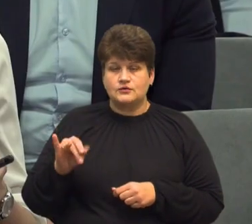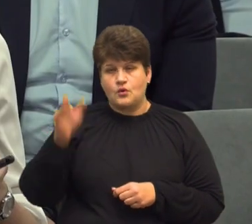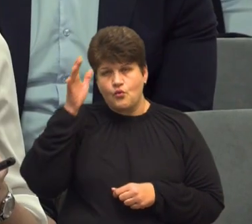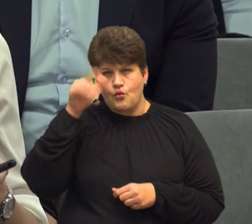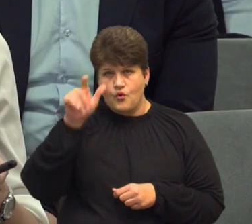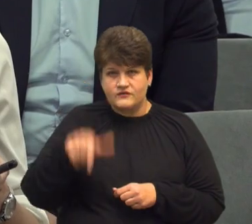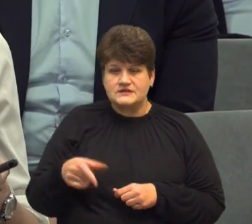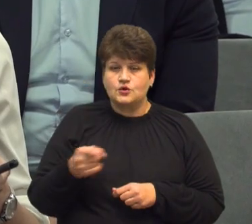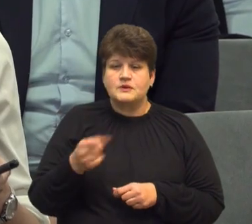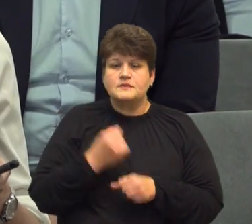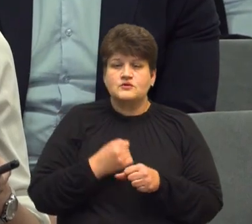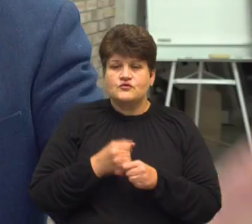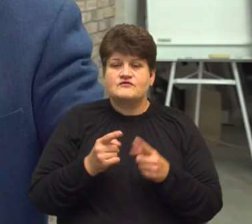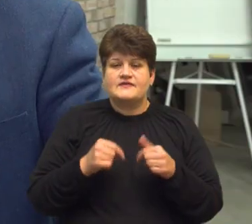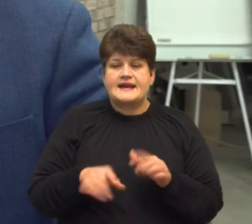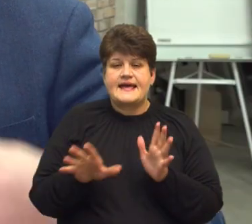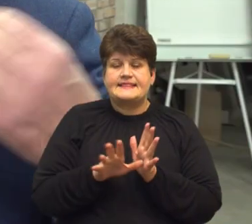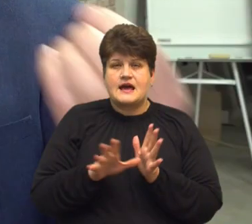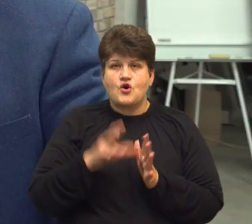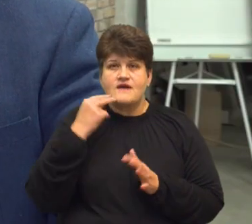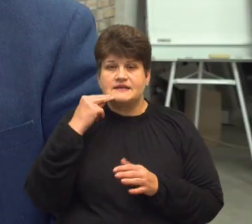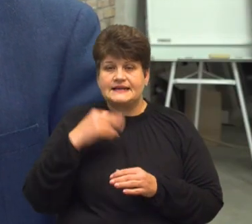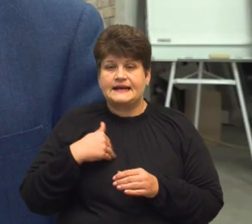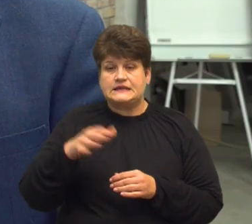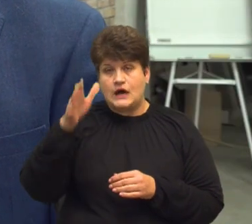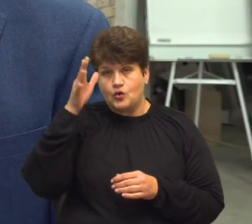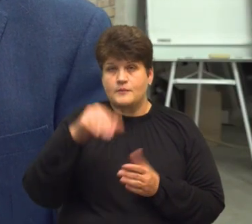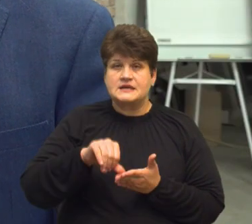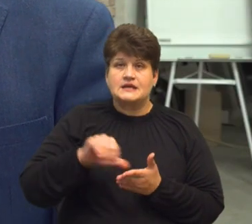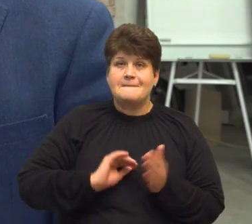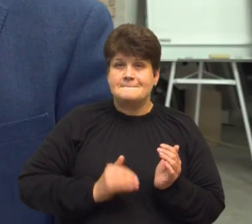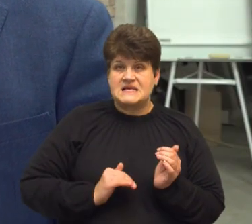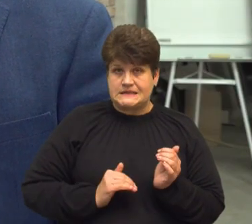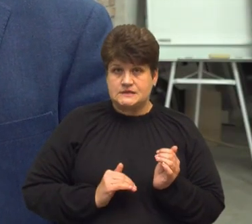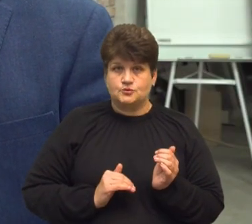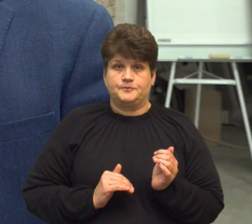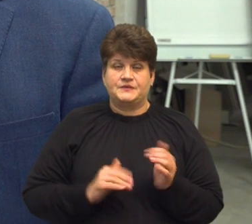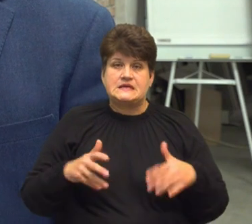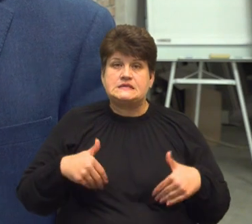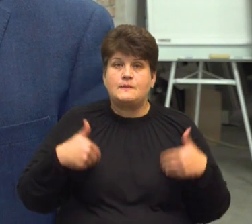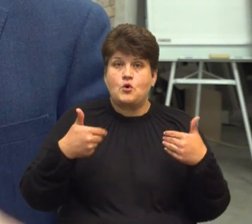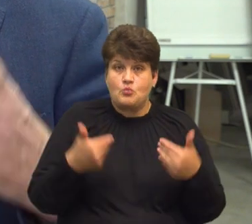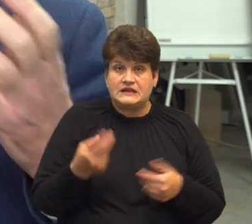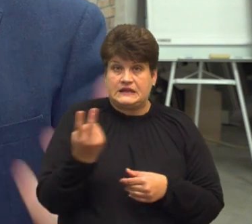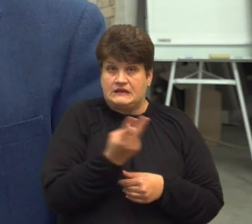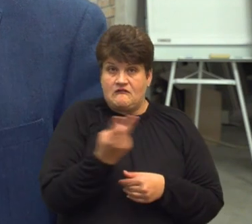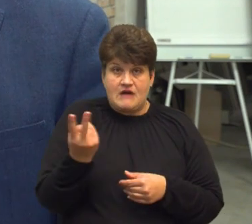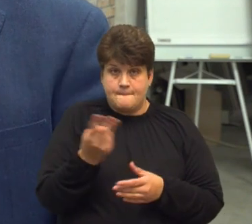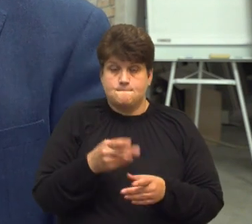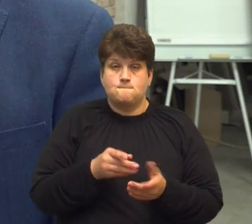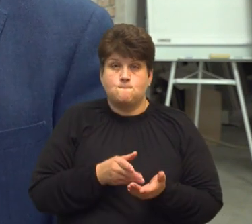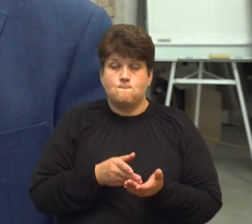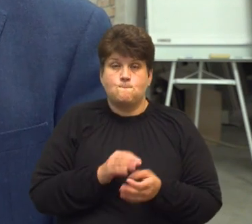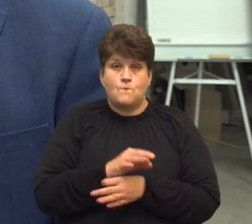працює в сфері енергоефективності. Як науковець, як представник бізнесу запропонувати два проекти. Це по